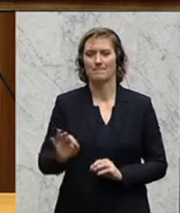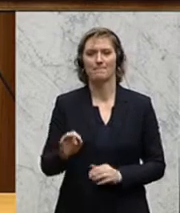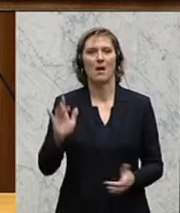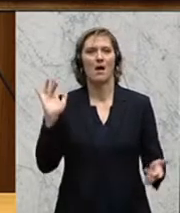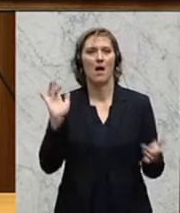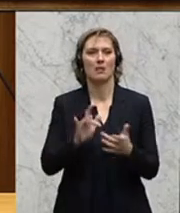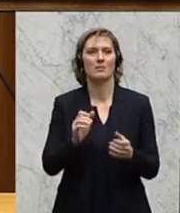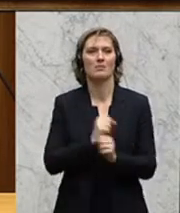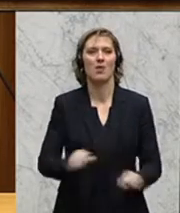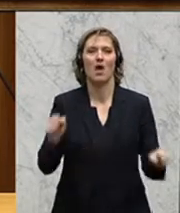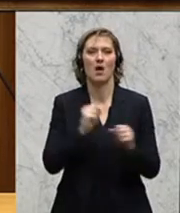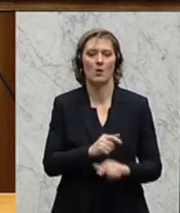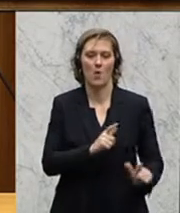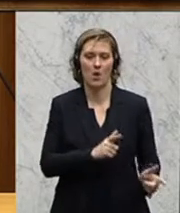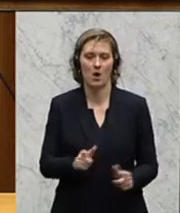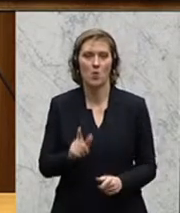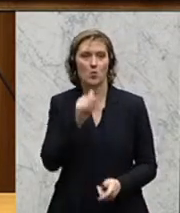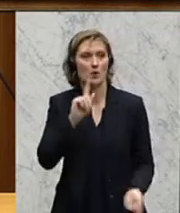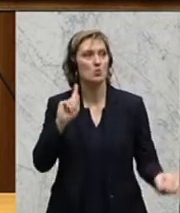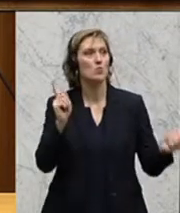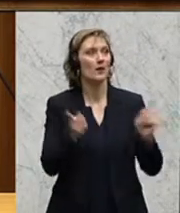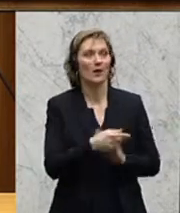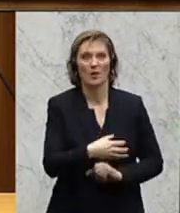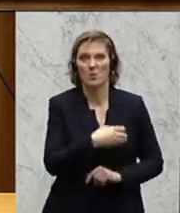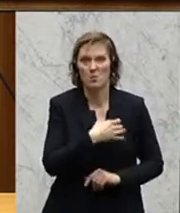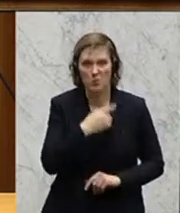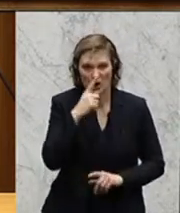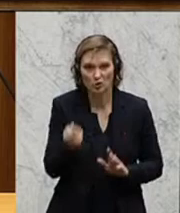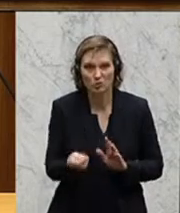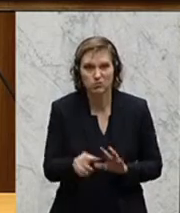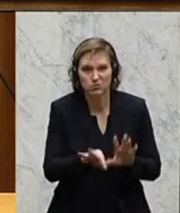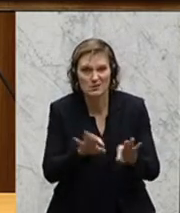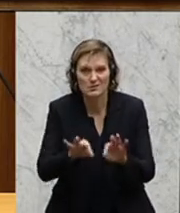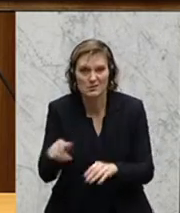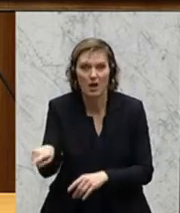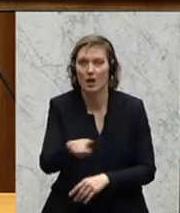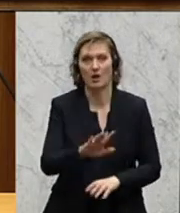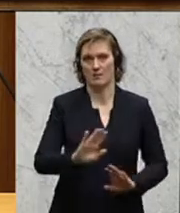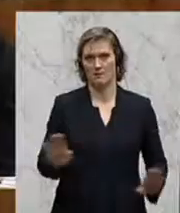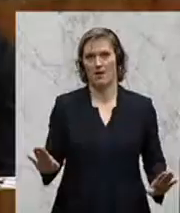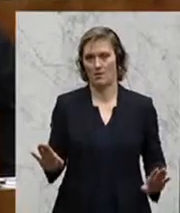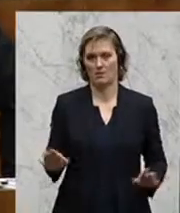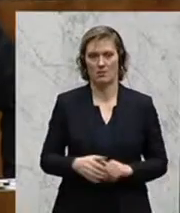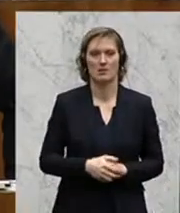Antiterrorgesetz und kein Bürgerbespitzelungsgesetz. Und genau um das geht es uns aber, verehrte Damen und Herren.